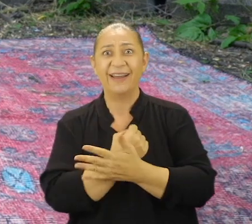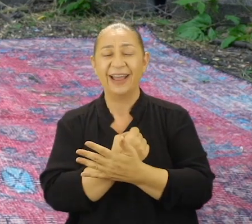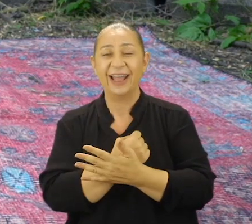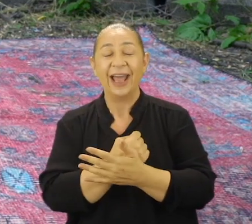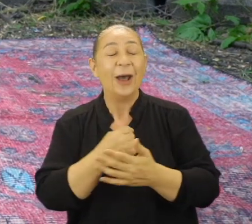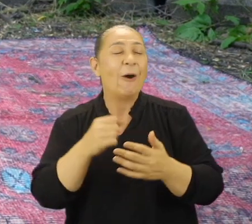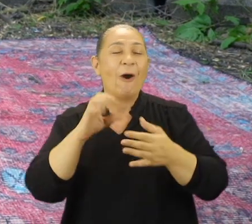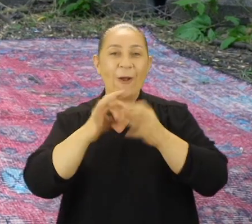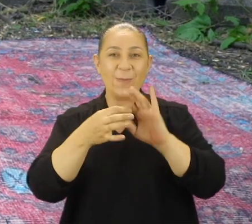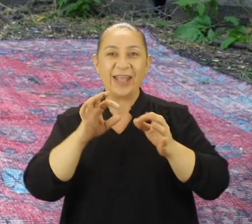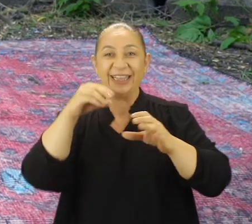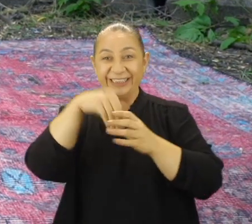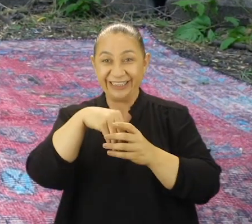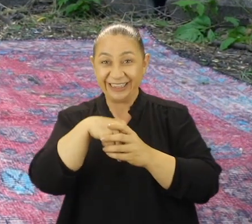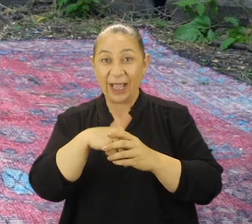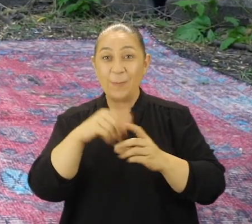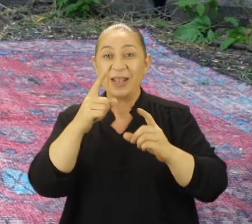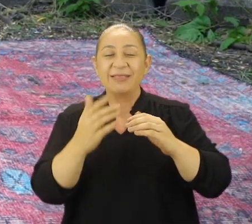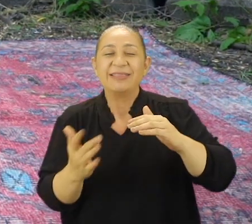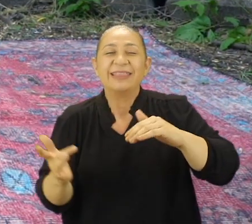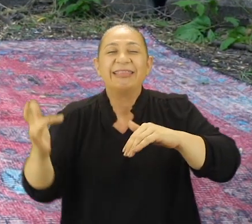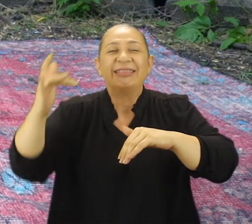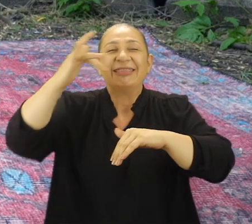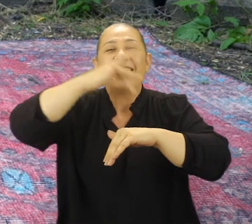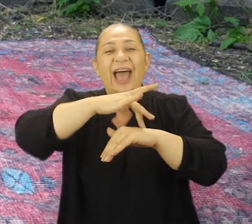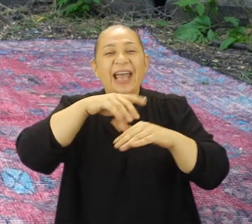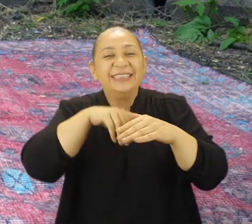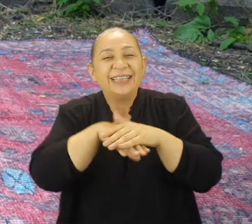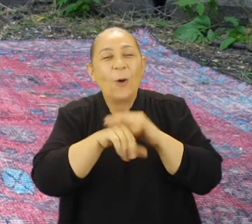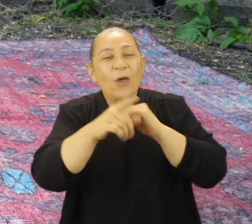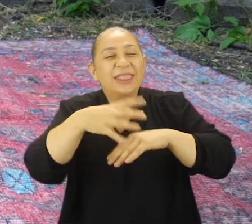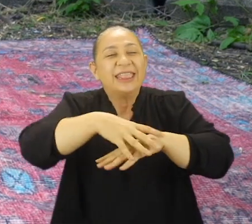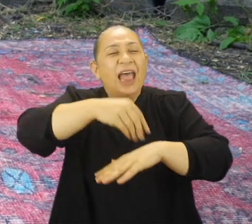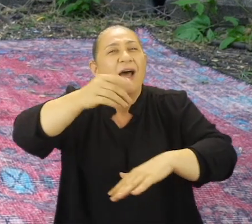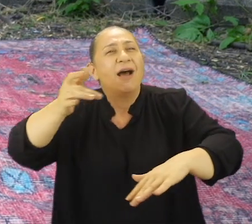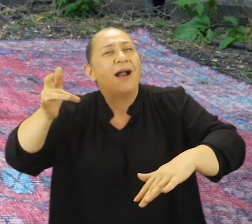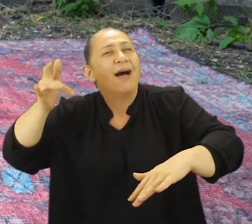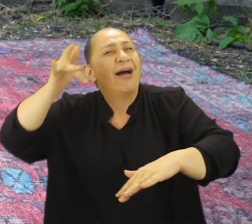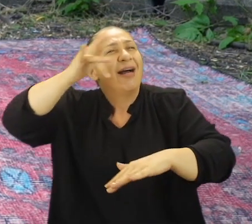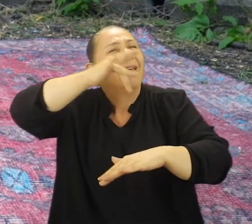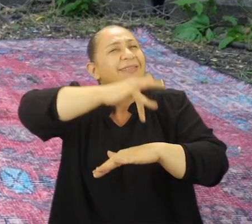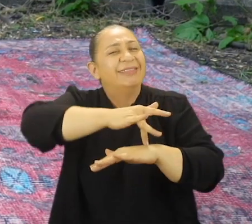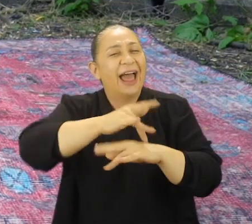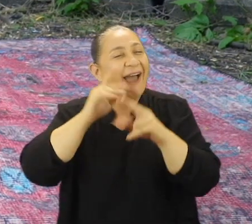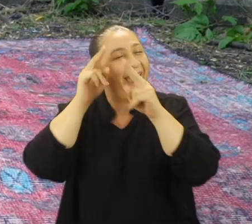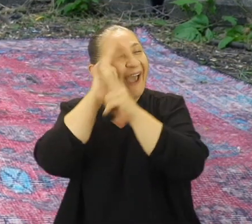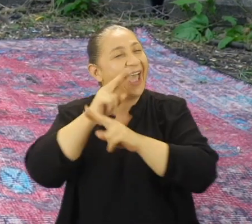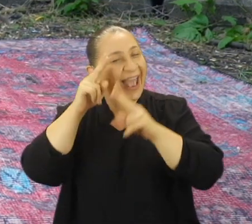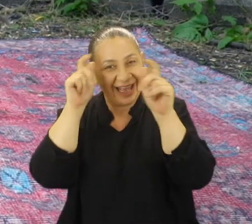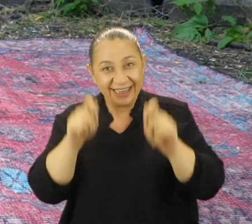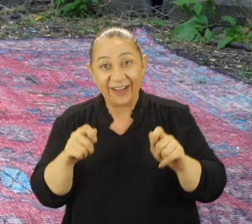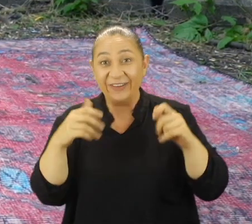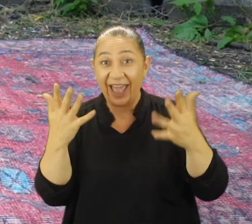kazananlar. Olimpiyat oyunları içinde bir dağ gibi saklayan, o dağın zirvesine çıkmayı